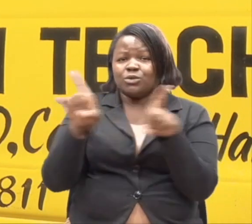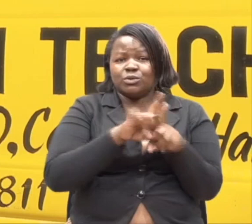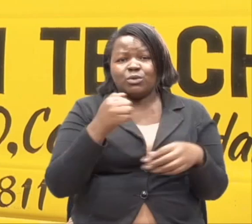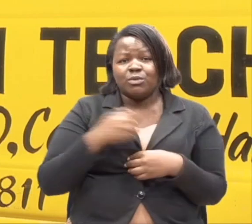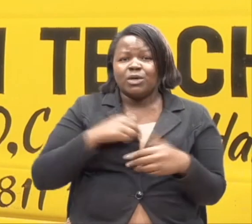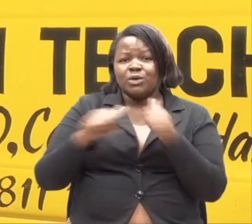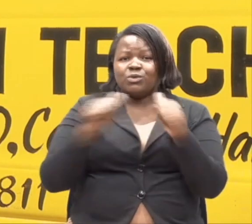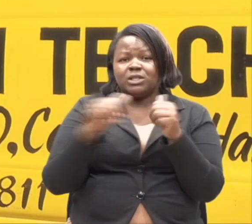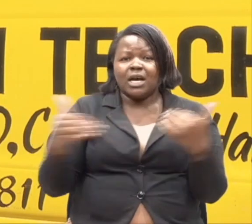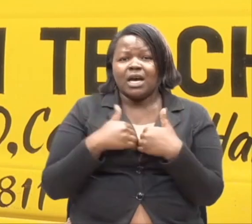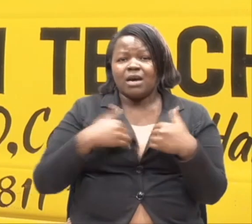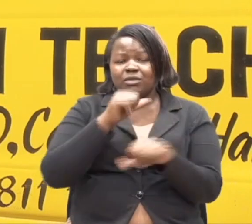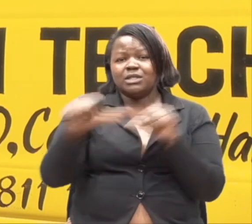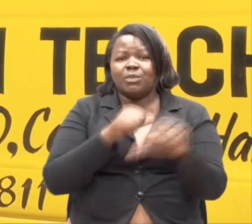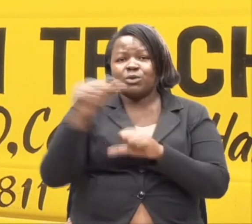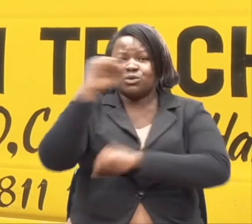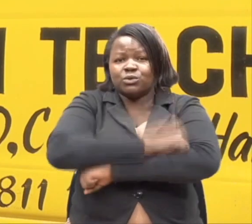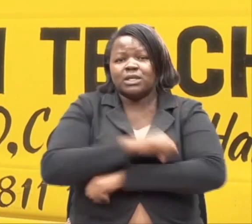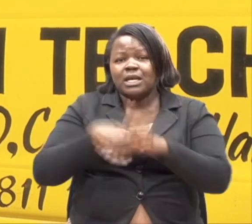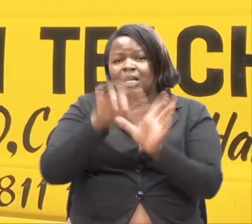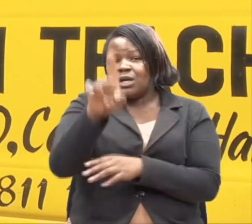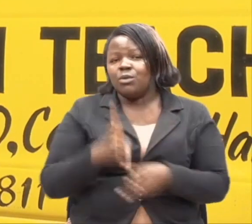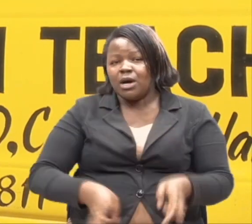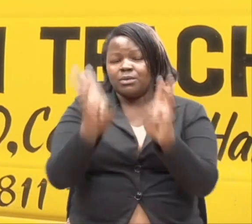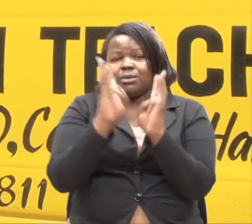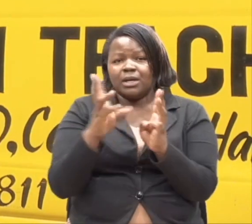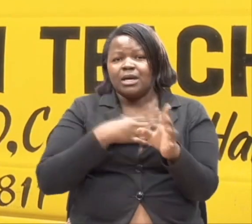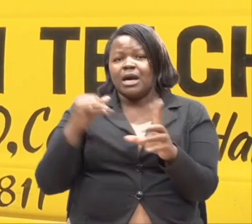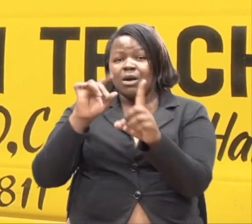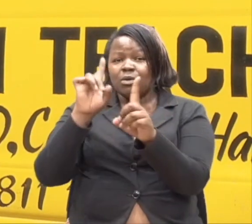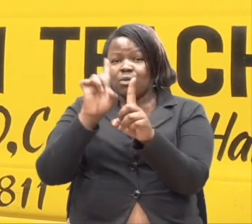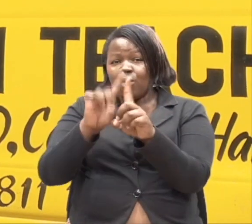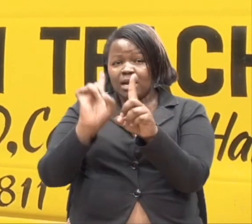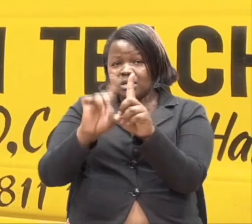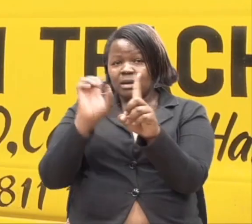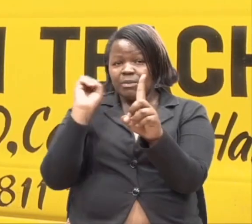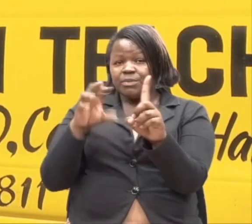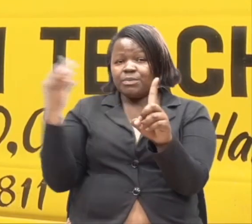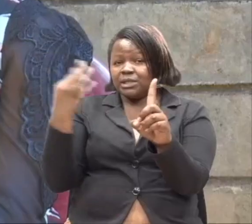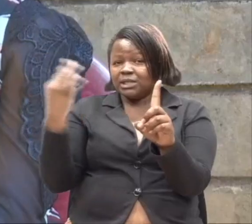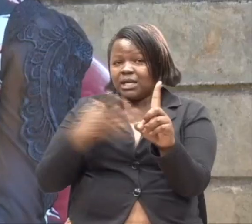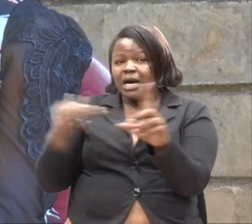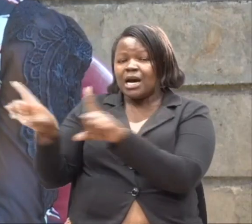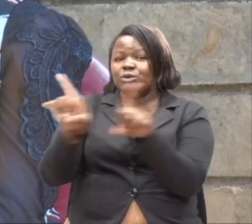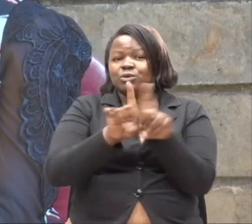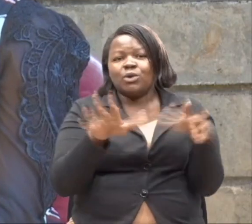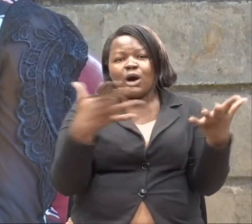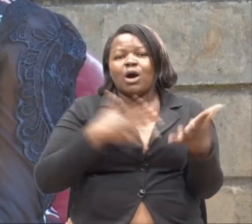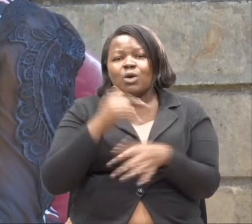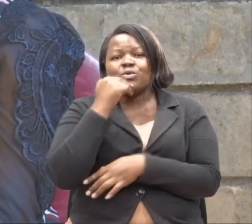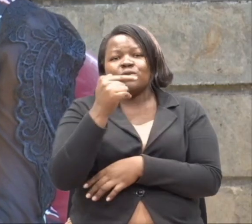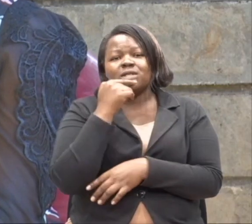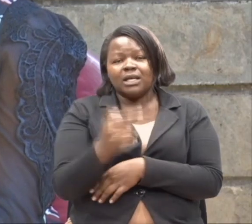ni investment ya shule kwa njia moja ni njia ya kuhubiri. Na olivyo